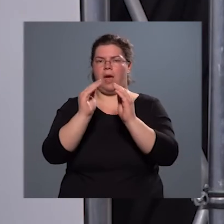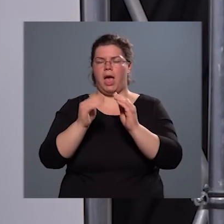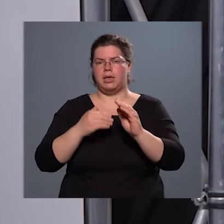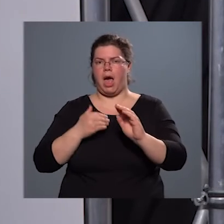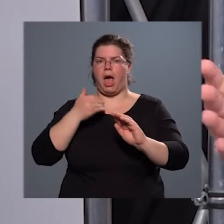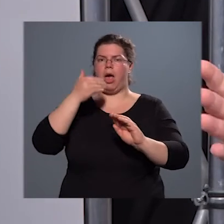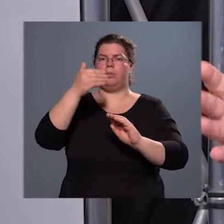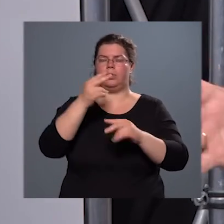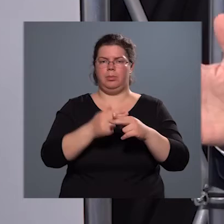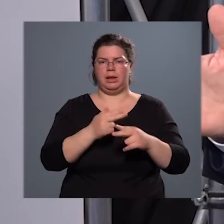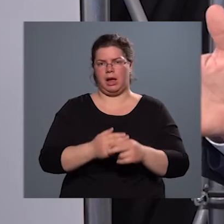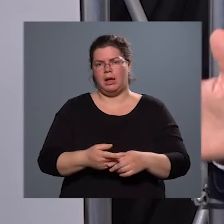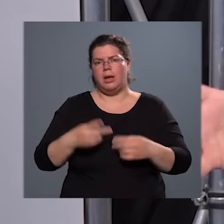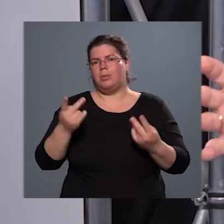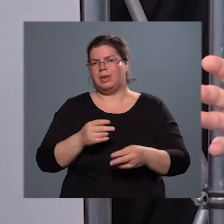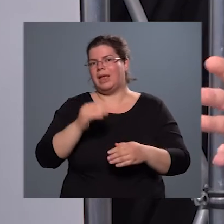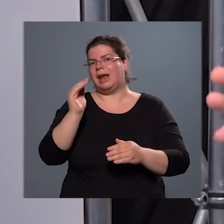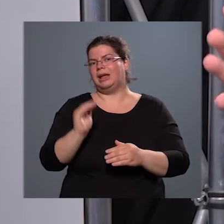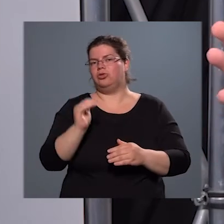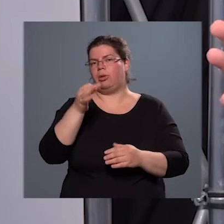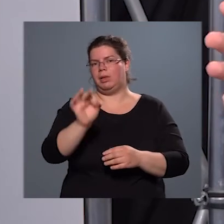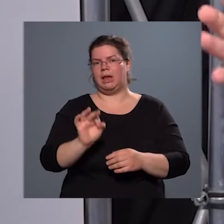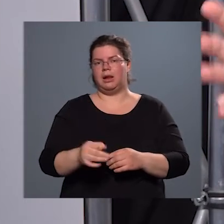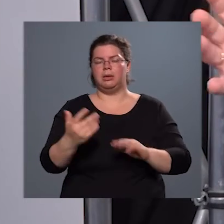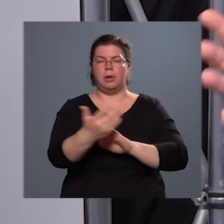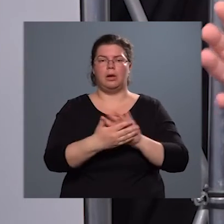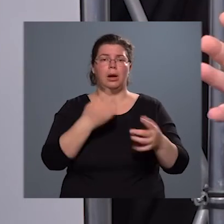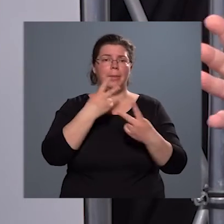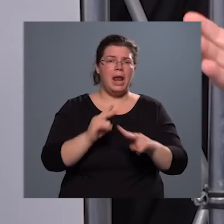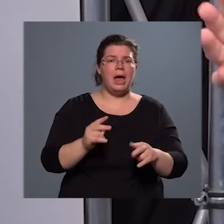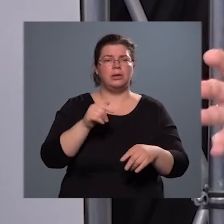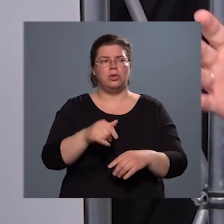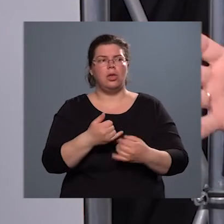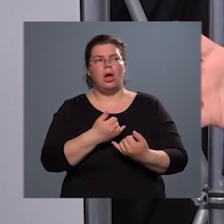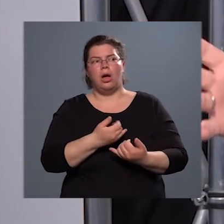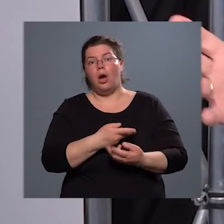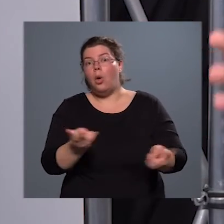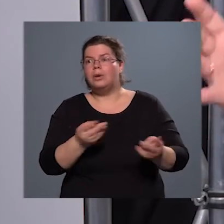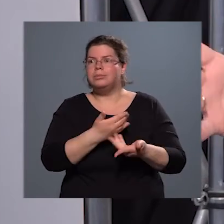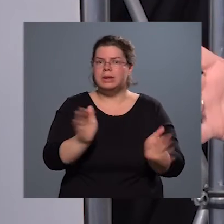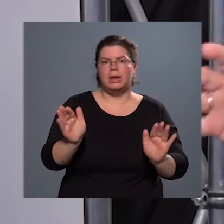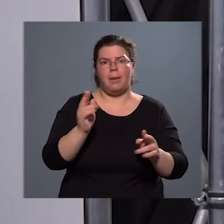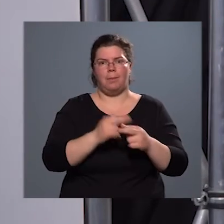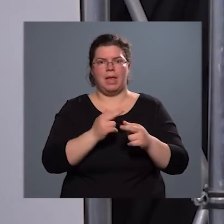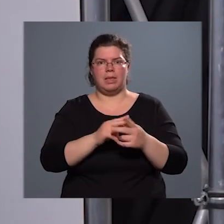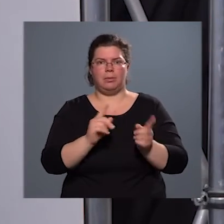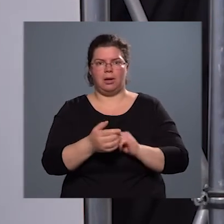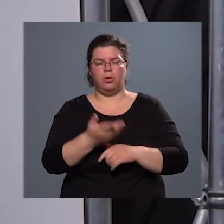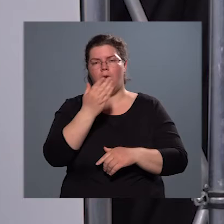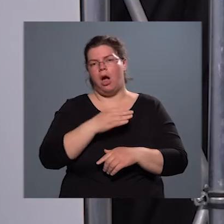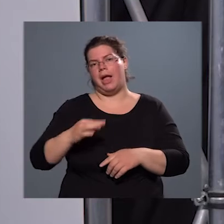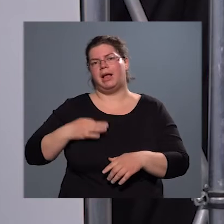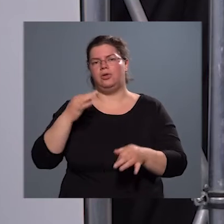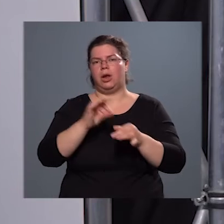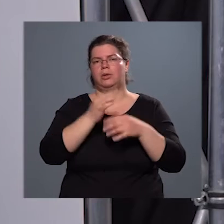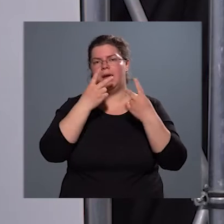beteg. Nyilván egyre kisebb százalékban, tehát az alapellátás az, ahol minden beteg megfordul, vagy meg tud fordulni, ha egészségügyi ellátást